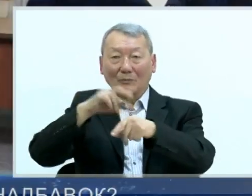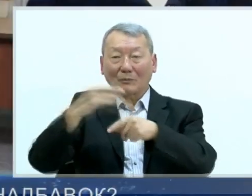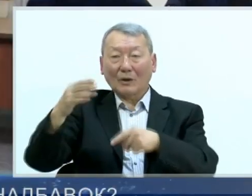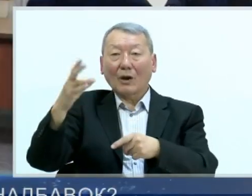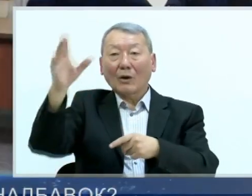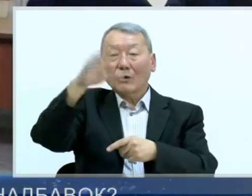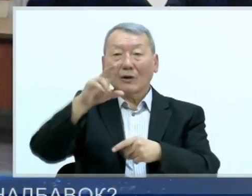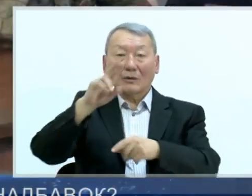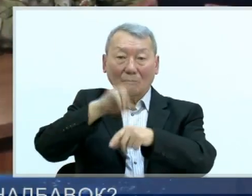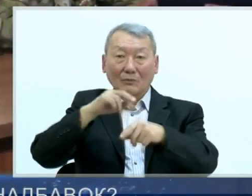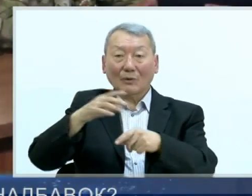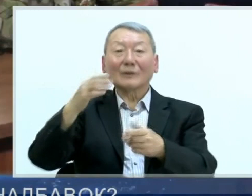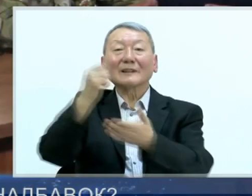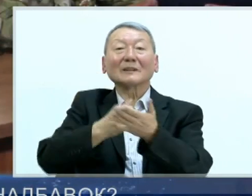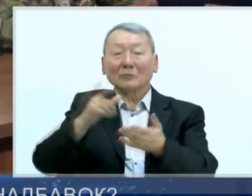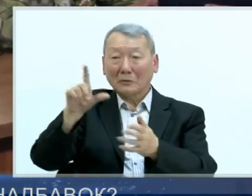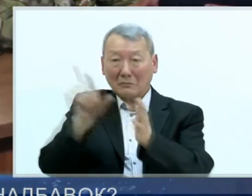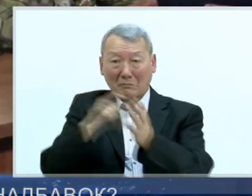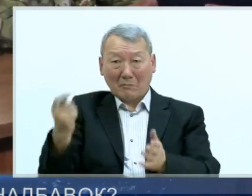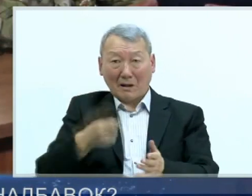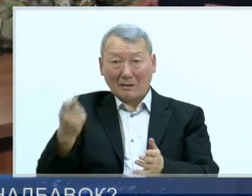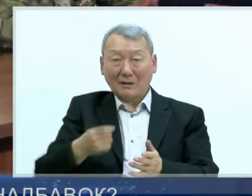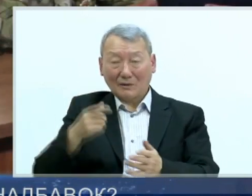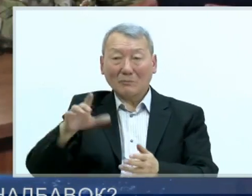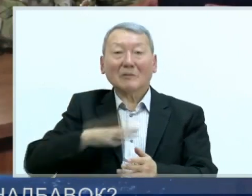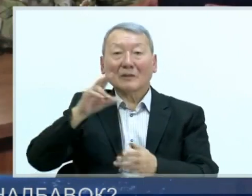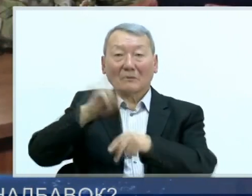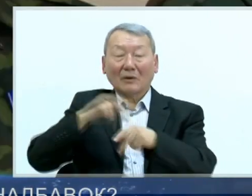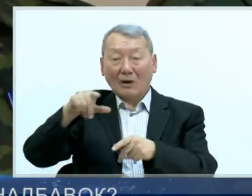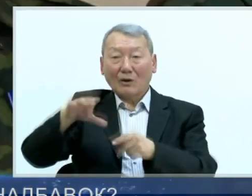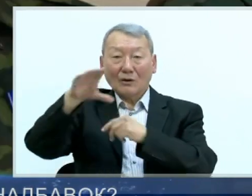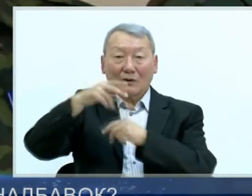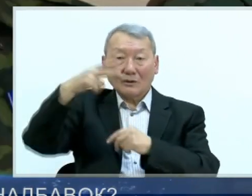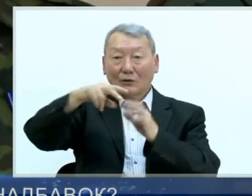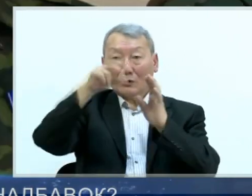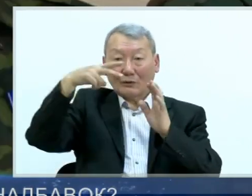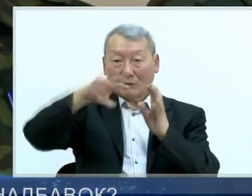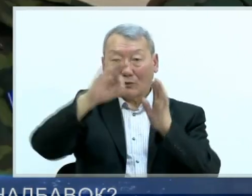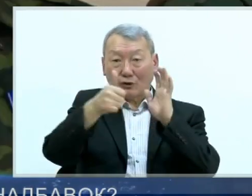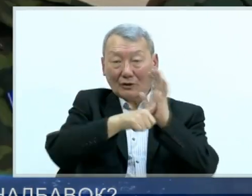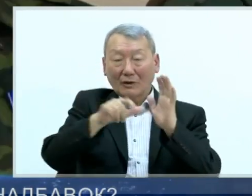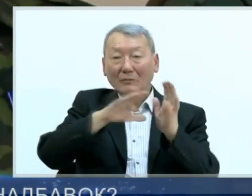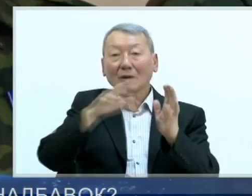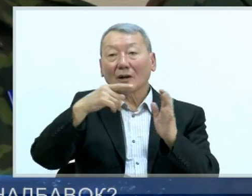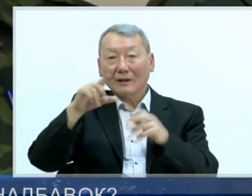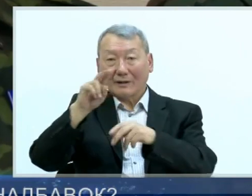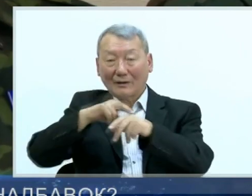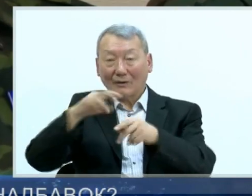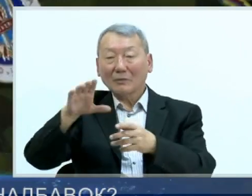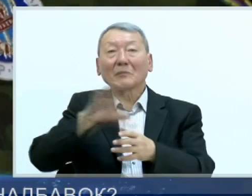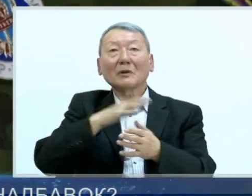их словам, многие силовики получают мизерные пенсии и такие же надбавки. В конце 2006 года пенсия отдельных силовиков